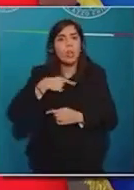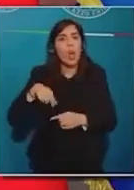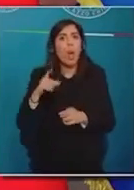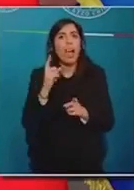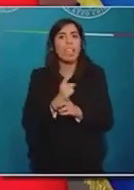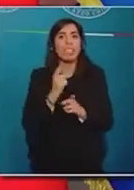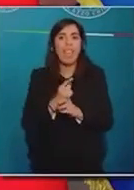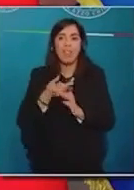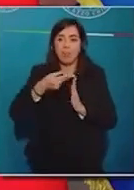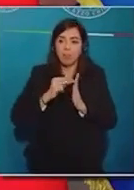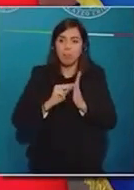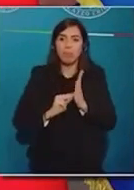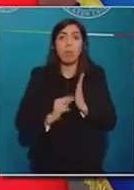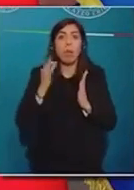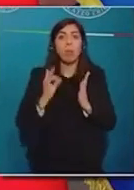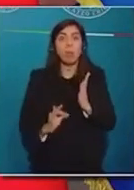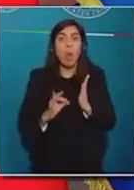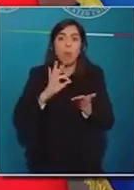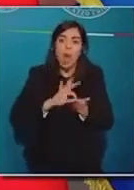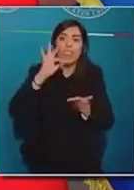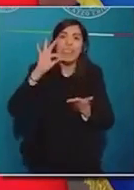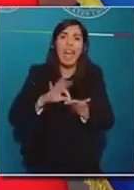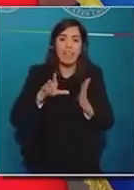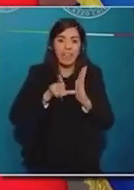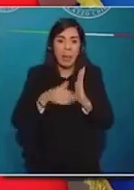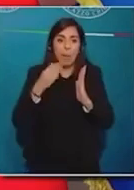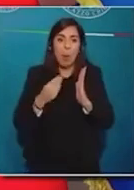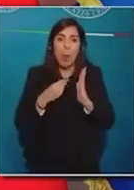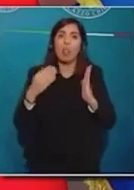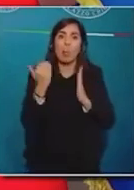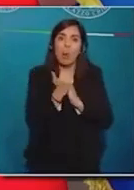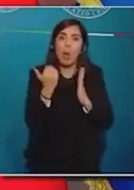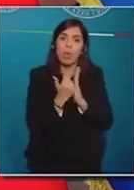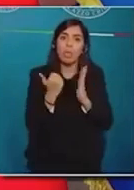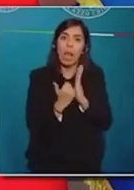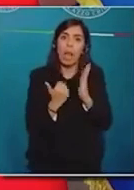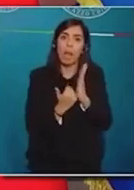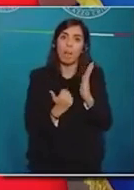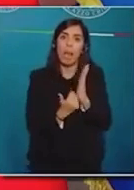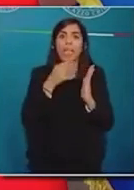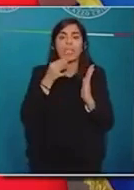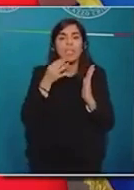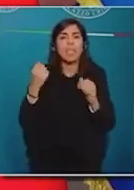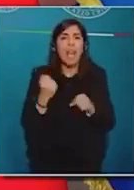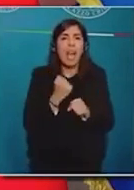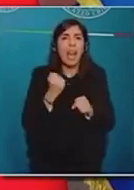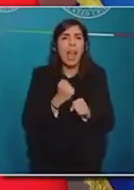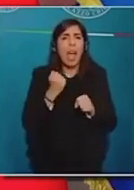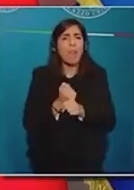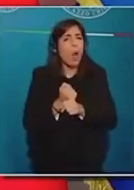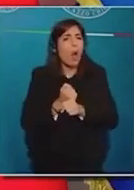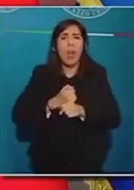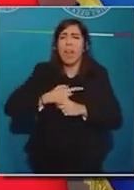cronoprogramma. Quindi assolutamente si è lavorato notte e giorno, anche ad agosto, le